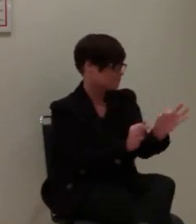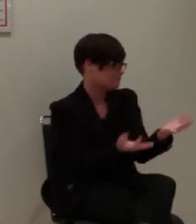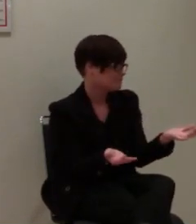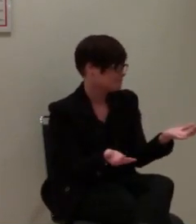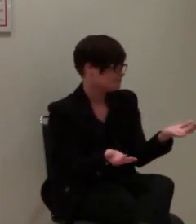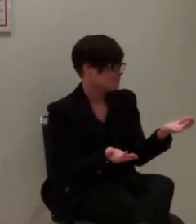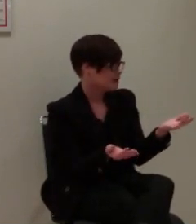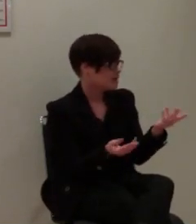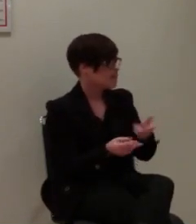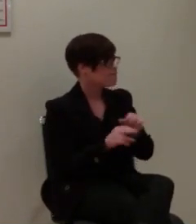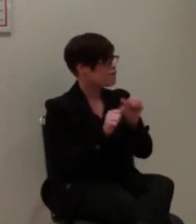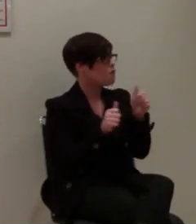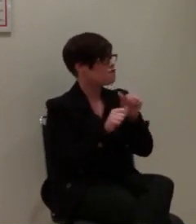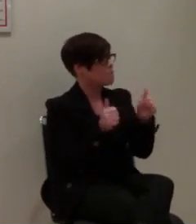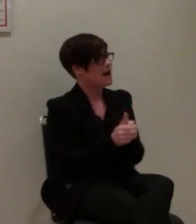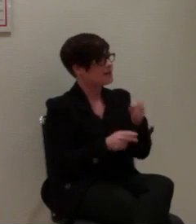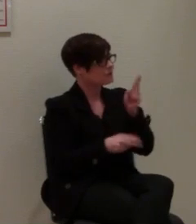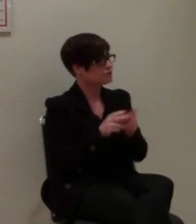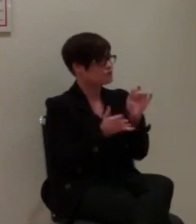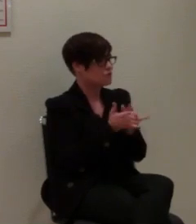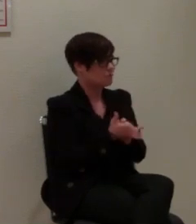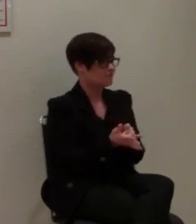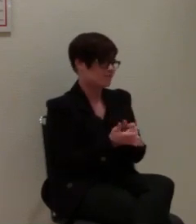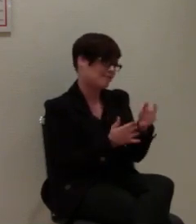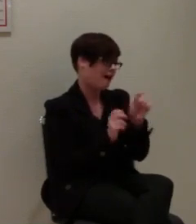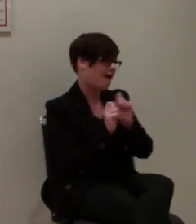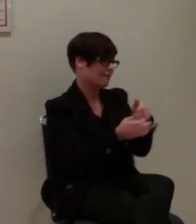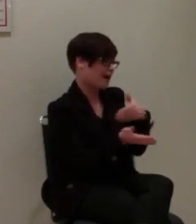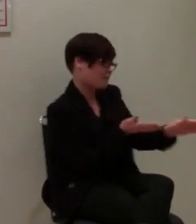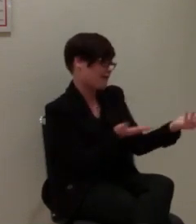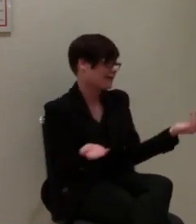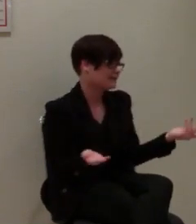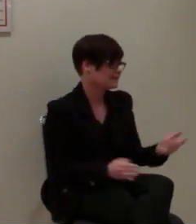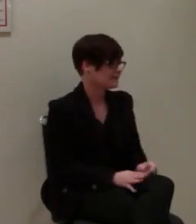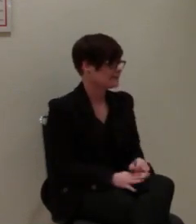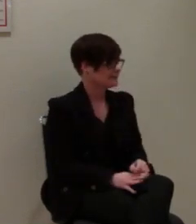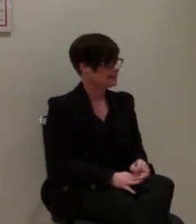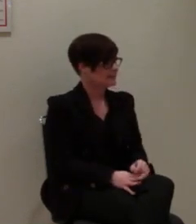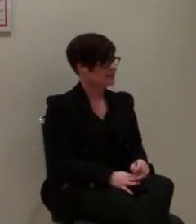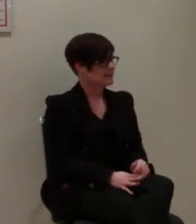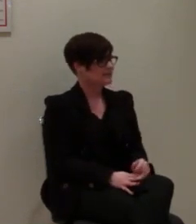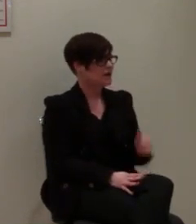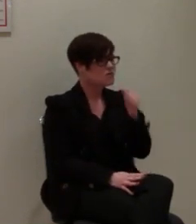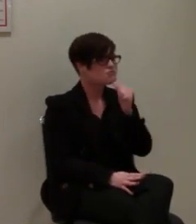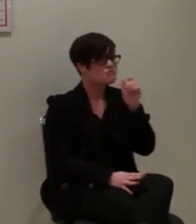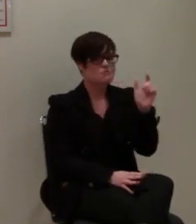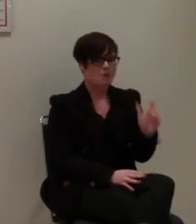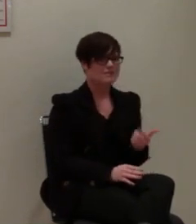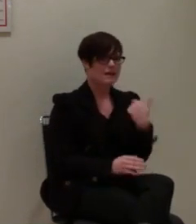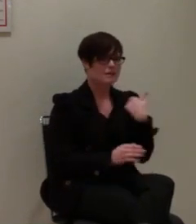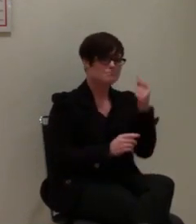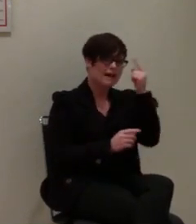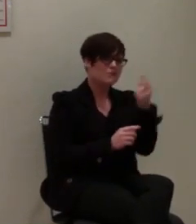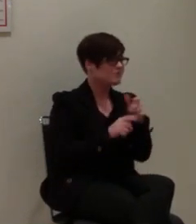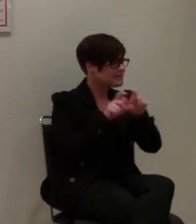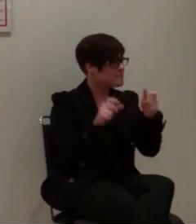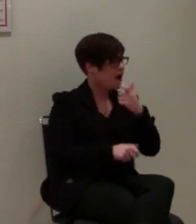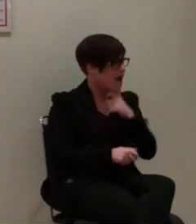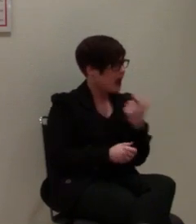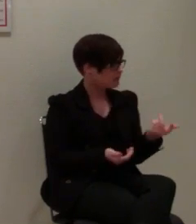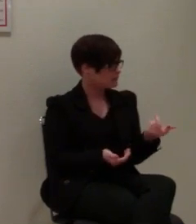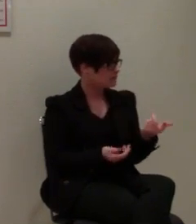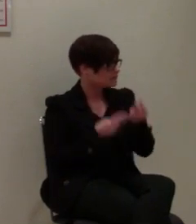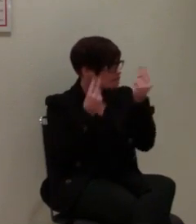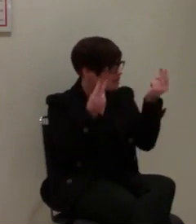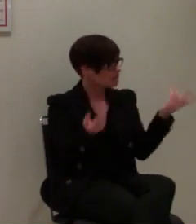Gründen war aber klar, dass der Antrag abgewiesen werden musste. Als junger Richter war ich aber damals der Meinung, dass das Thema so ernst ist und